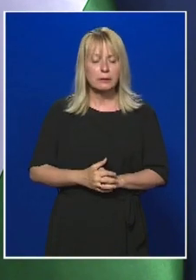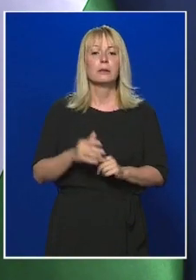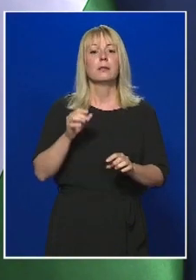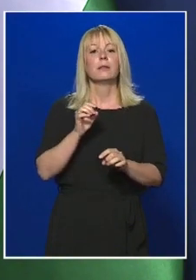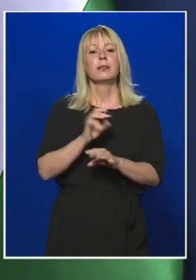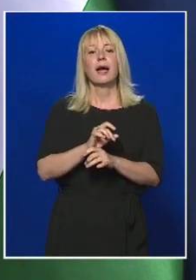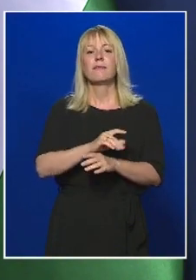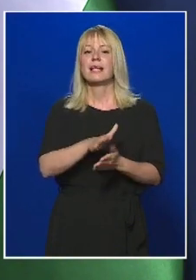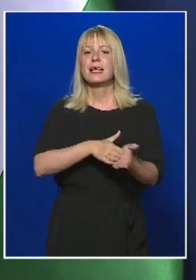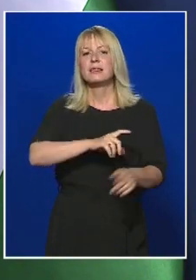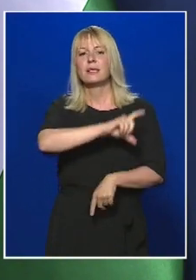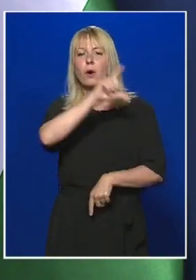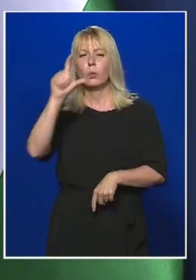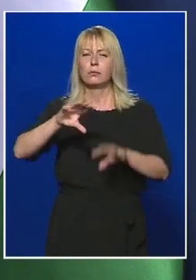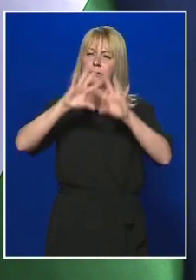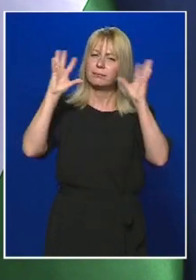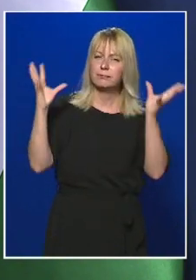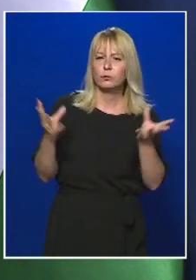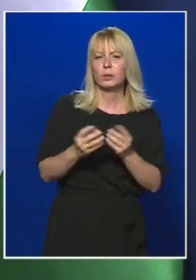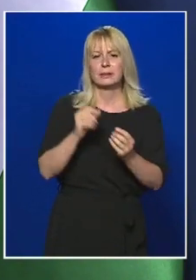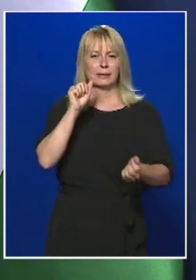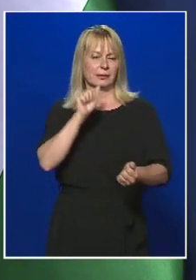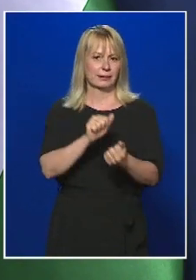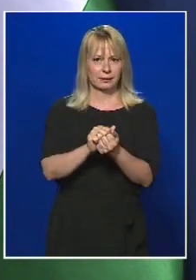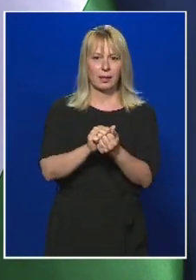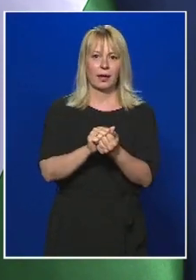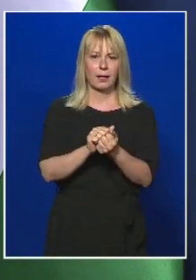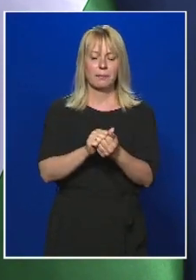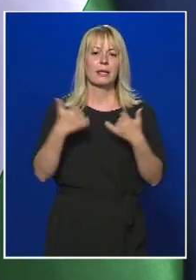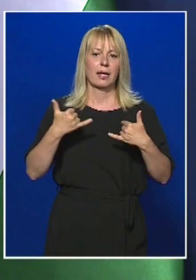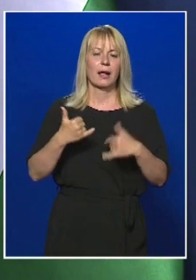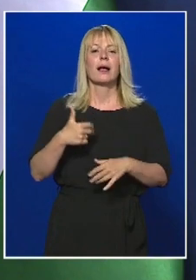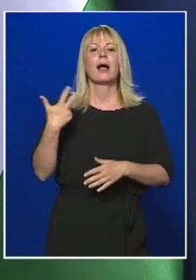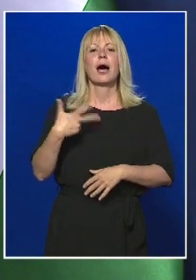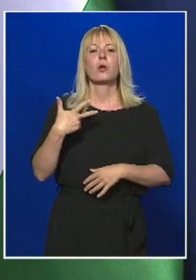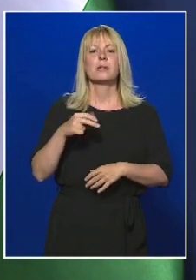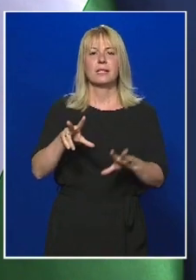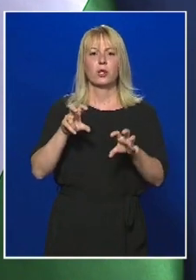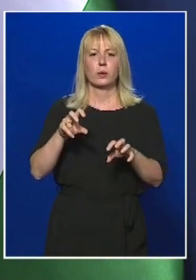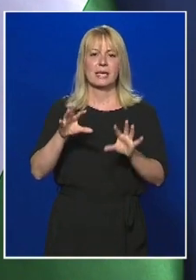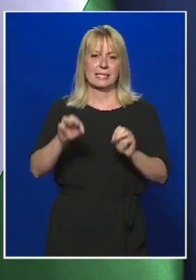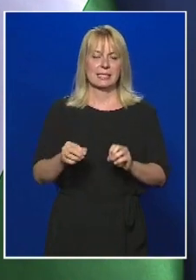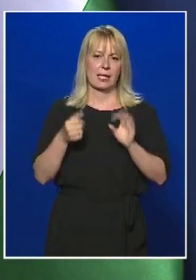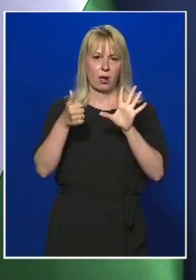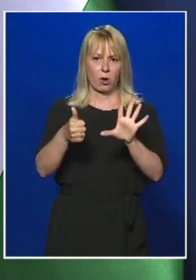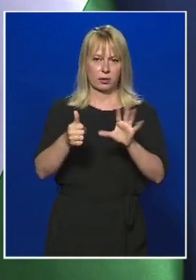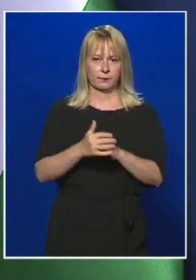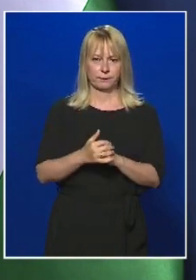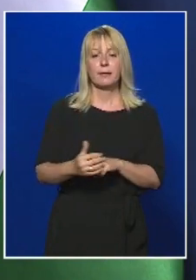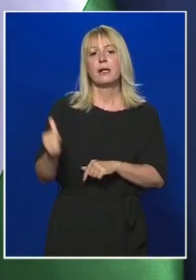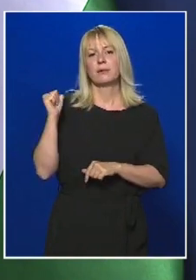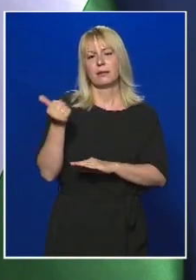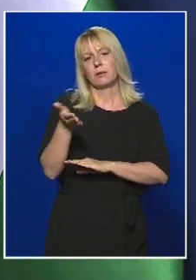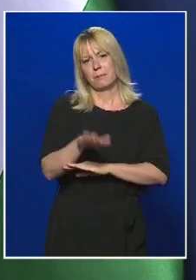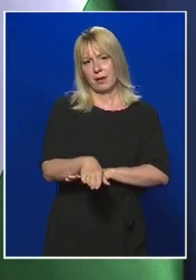kezdete óta az összes beazonosított új koronavírus fertőzött száma jelenleg 3816. Tegnap